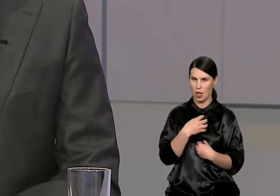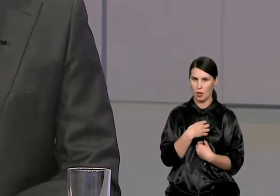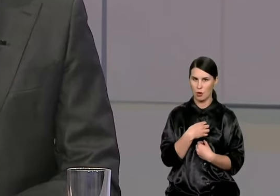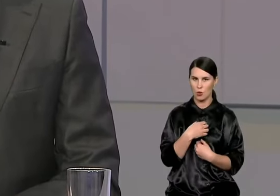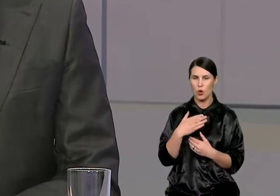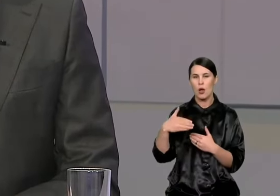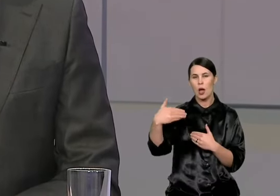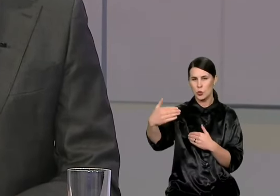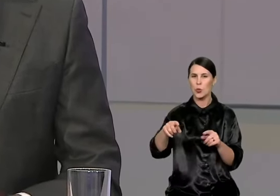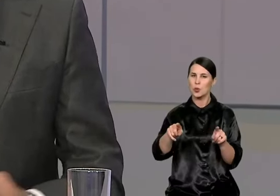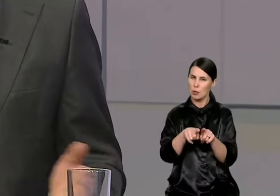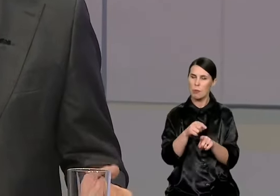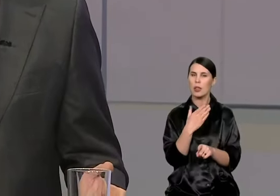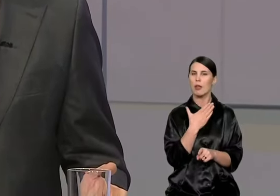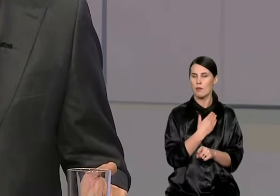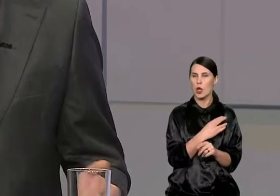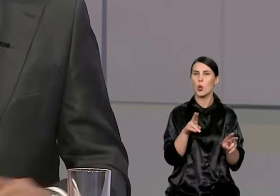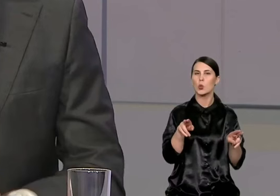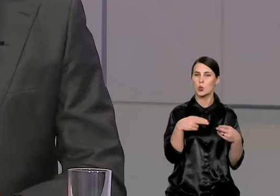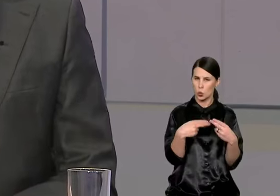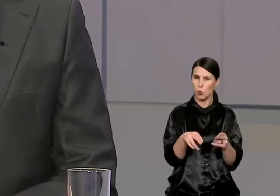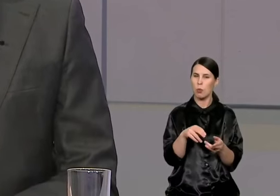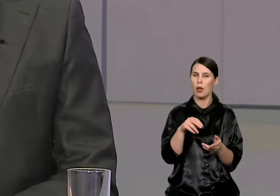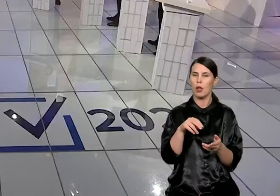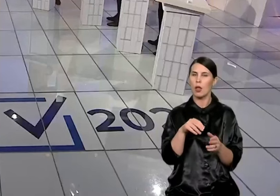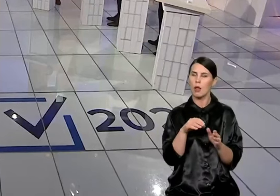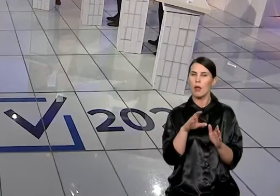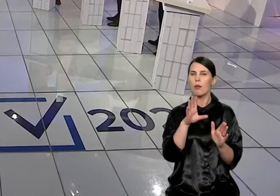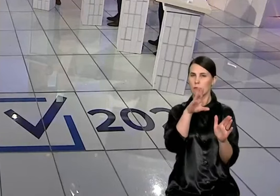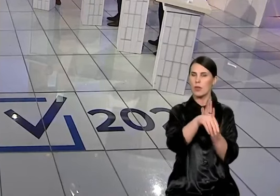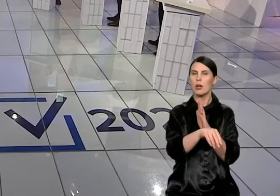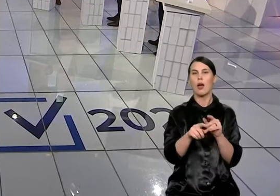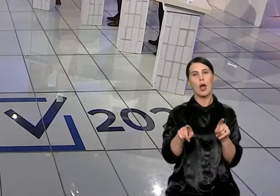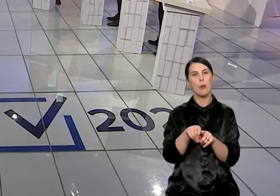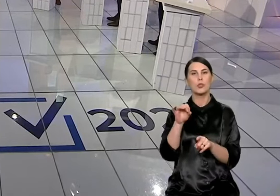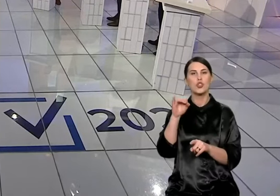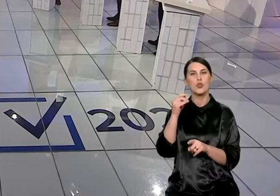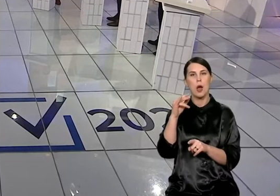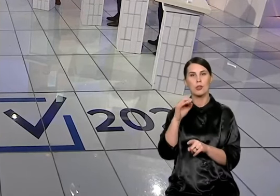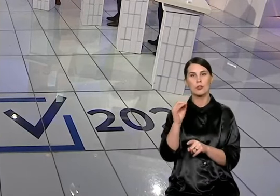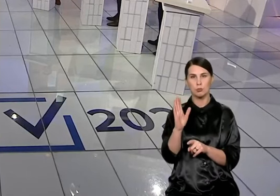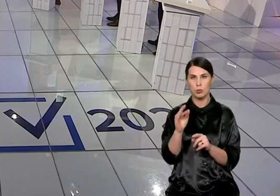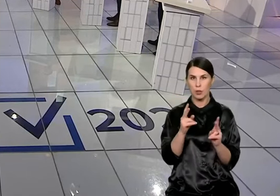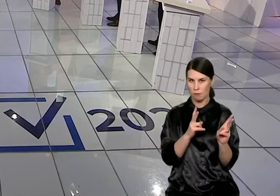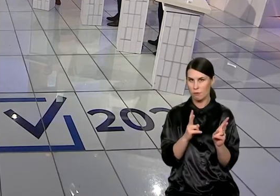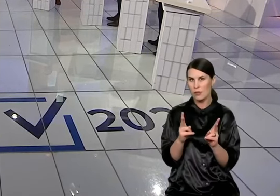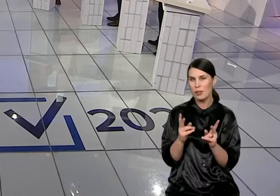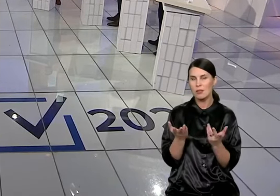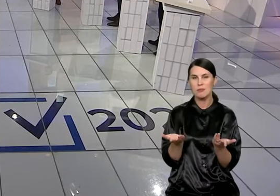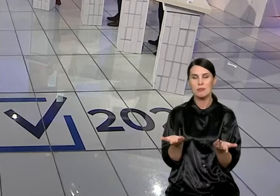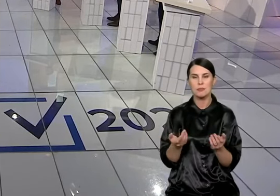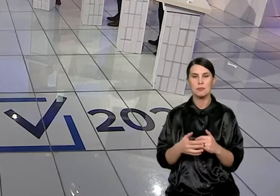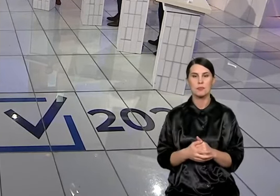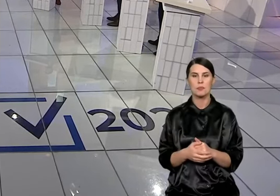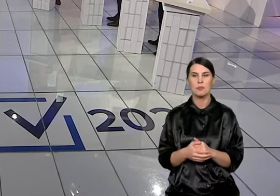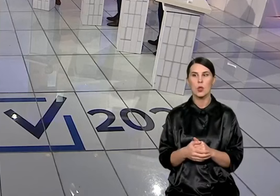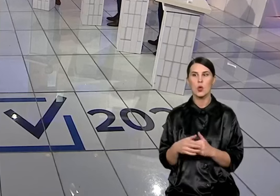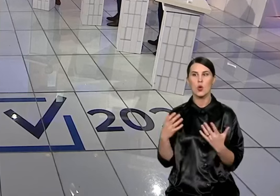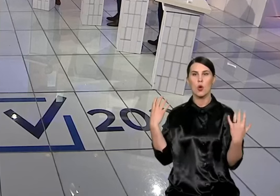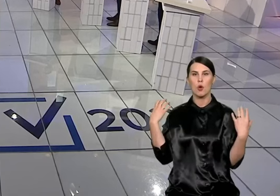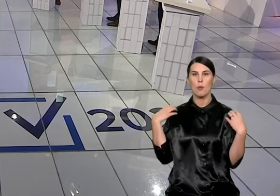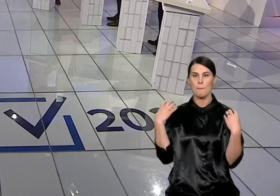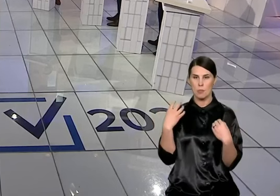ką daro Šimašius, Remigius Šimašius... Gerai, palykite laiko atsakyti. Olgiau, gali kontekstu man daugiau biškių? Aš neįsiruoju, kas jūs yra. kuris yra išrinktas,